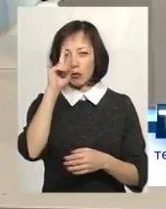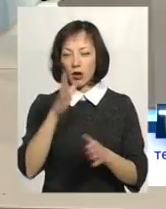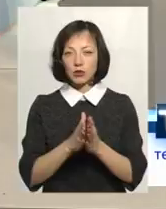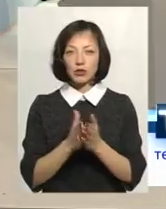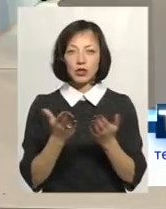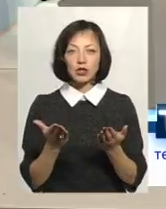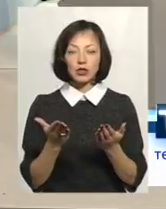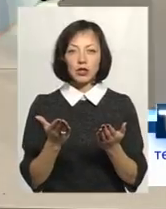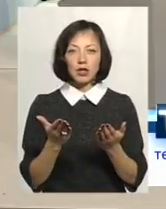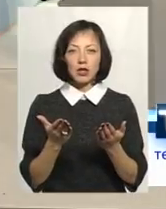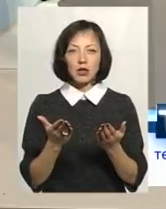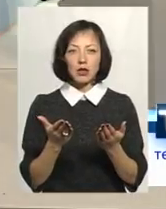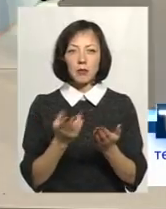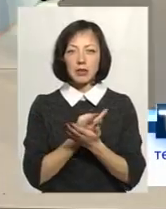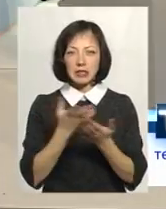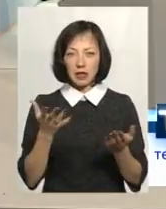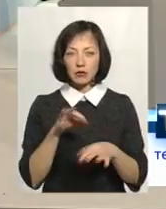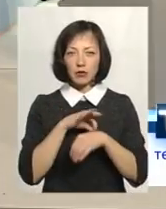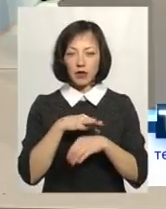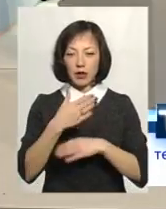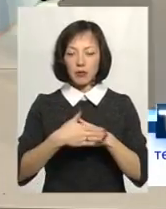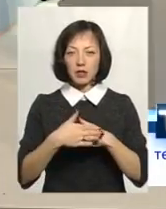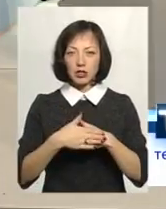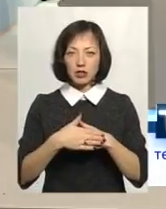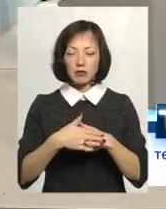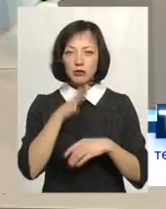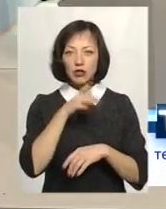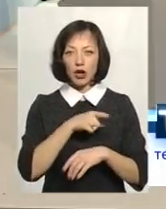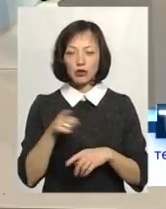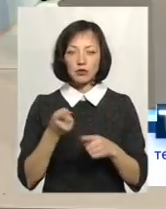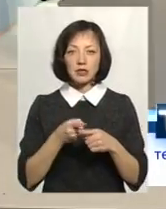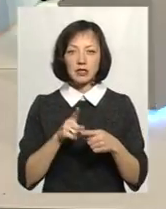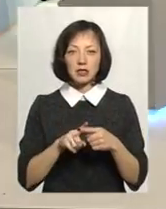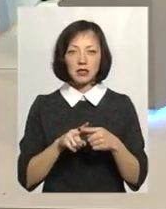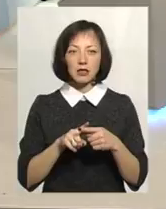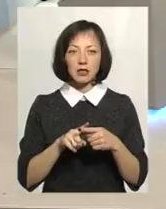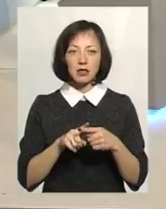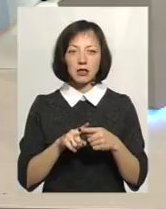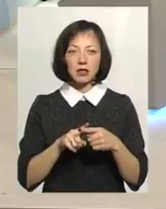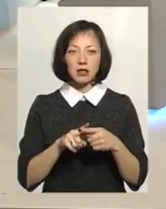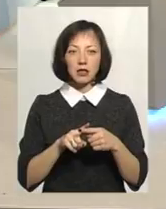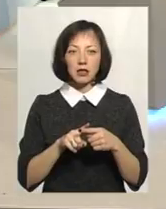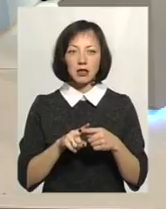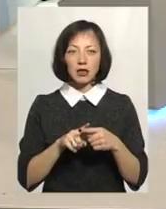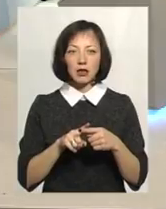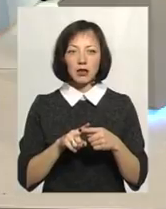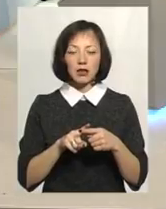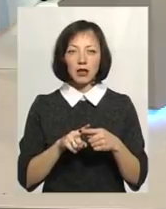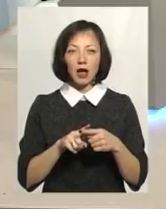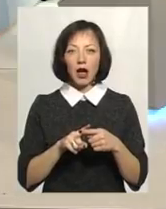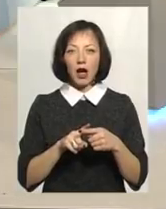книжку, презентацію, яку ми будемо проводити найближчим чином. Це археологічне